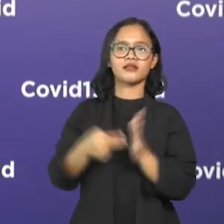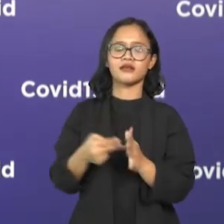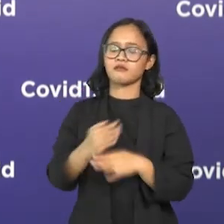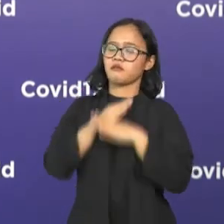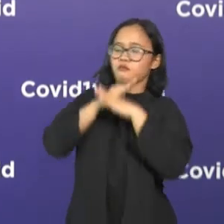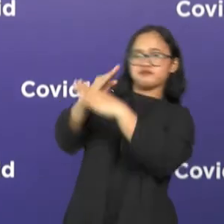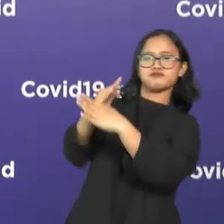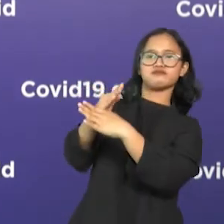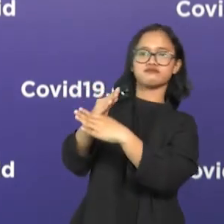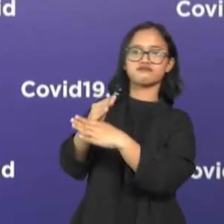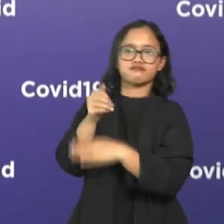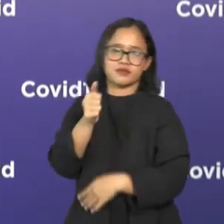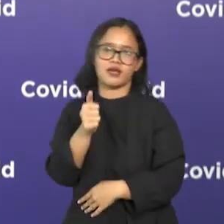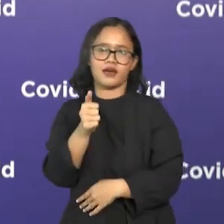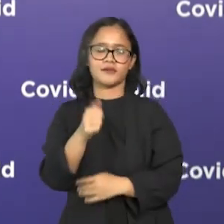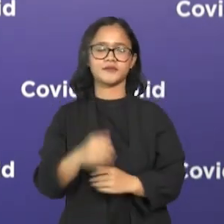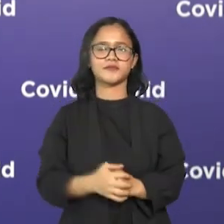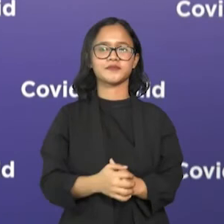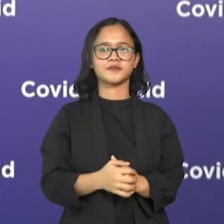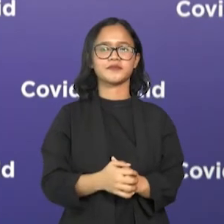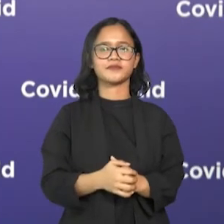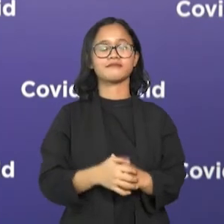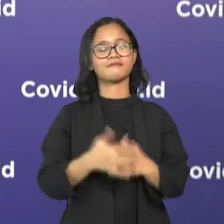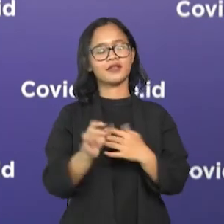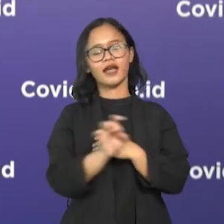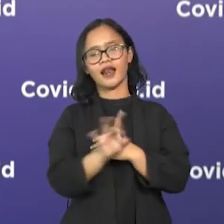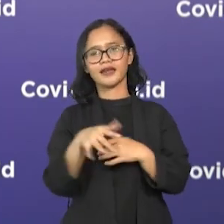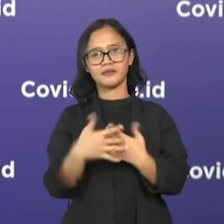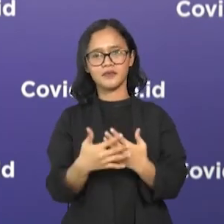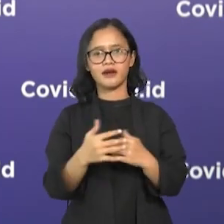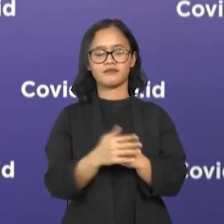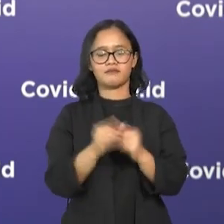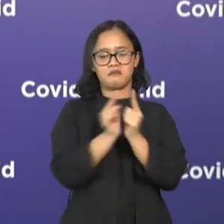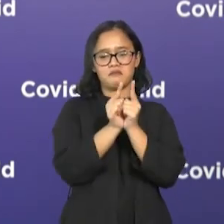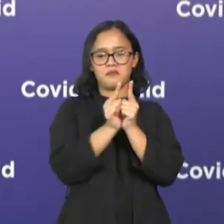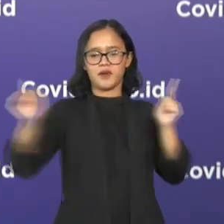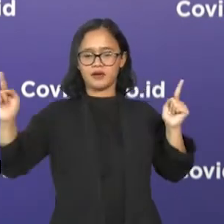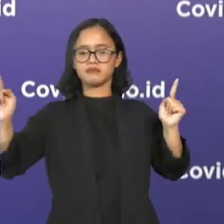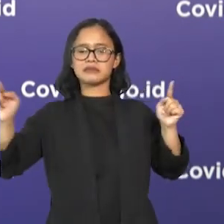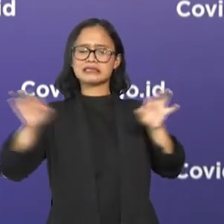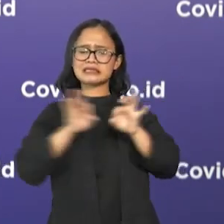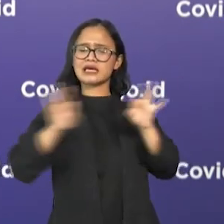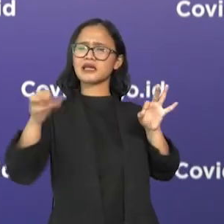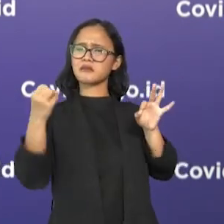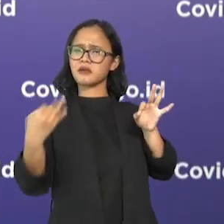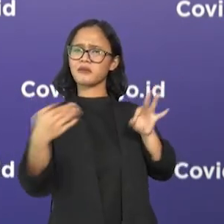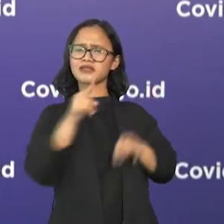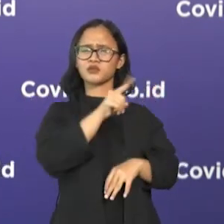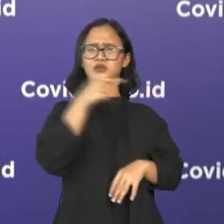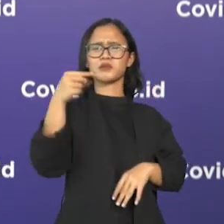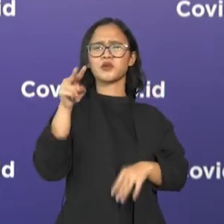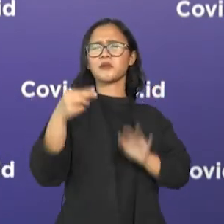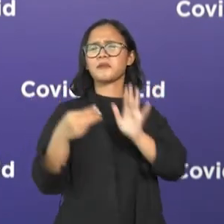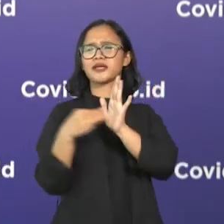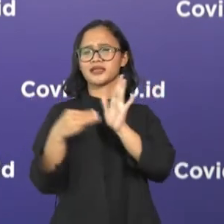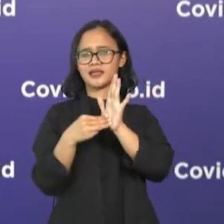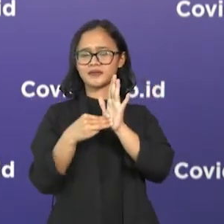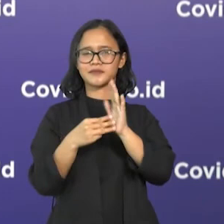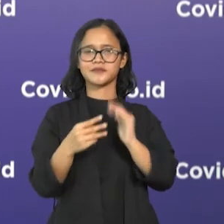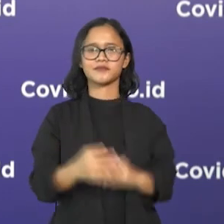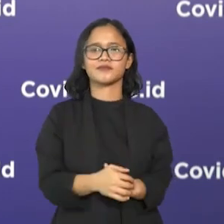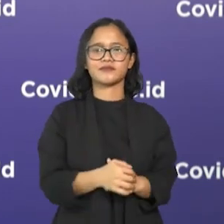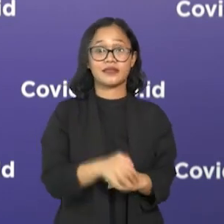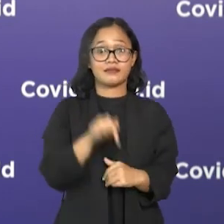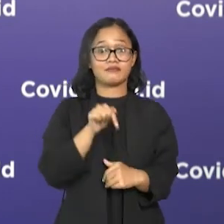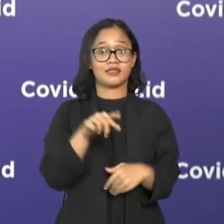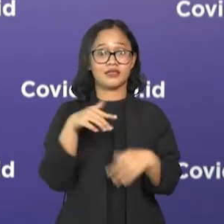Jangan lupa juga jaga jarak aman 1-2 meter. Dan saat ini